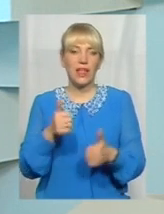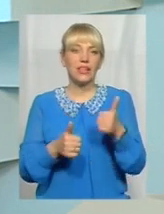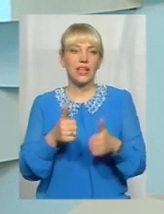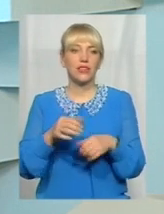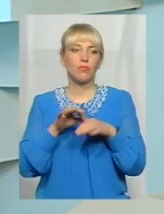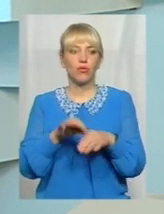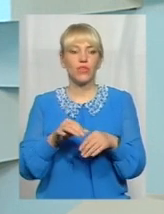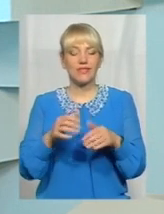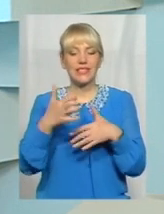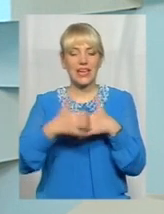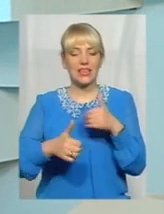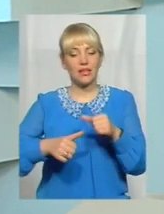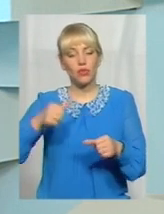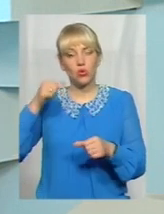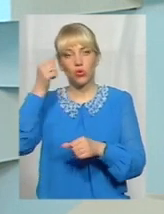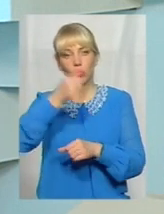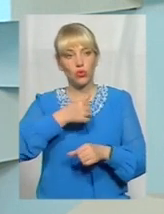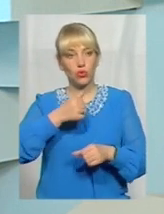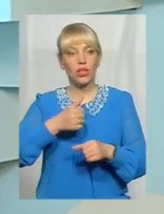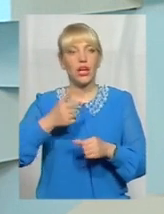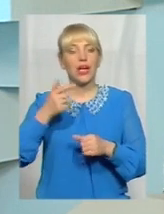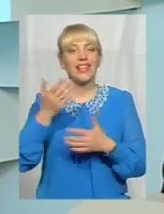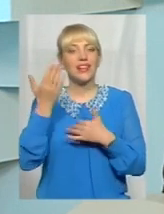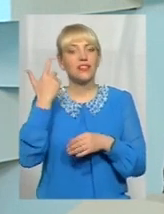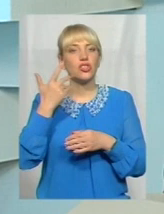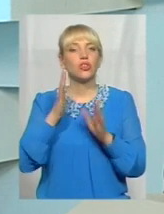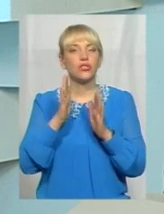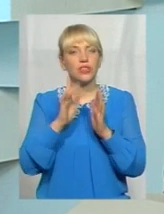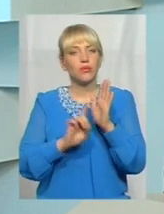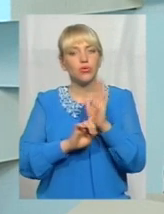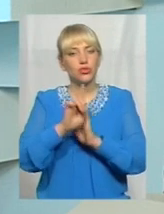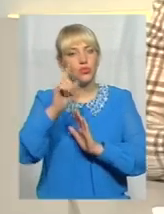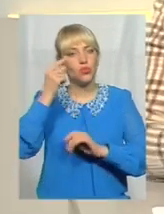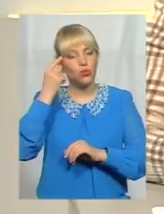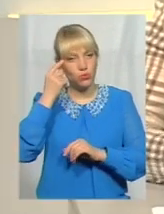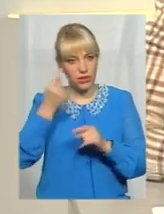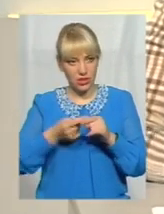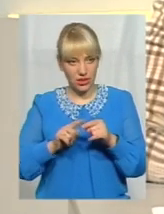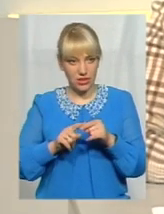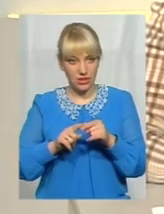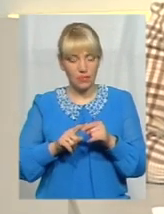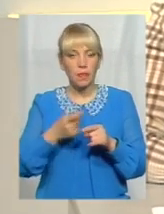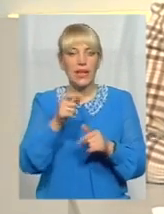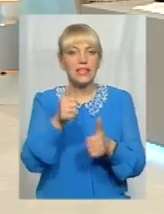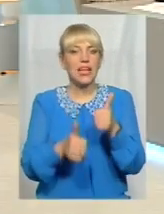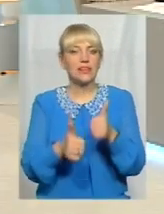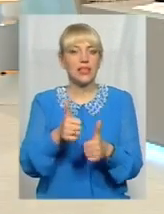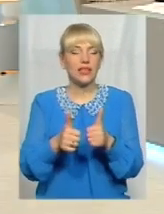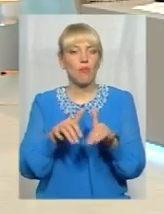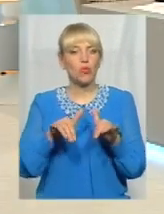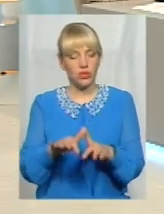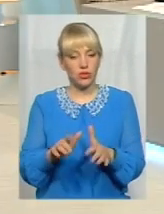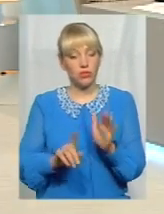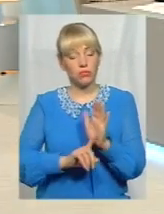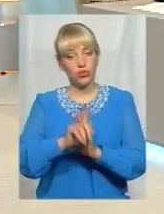середині минулого року. Тоді ми тільки думали над питанням. Тобто через те, що тендерна процедура? Так. Спочатку